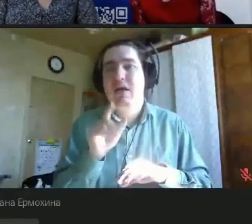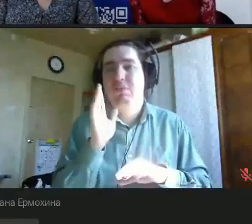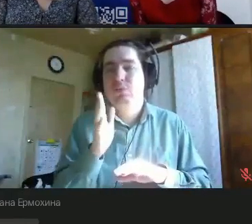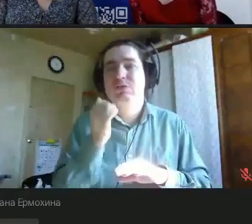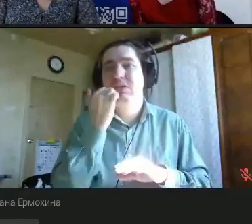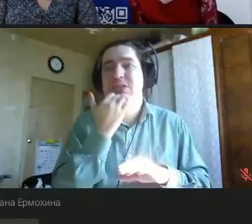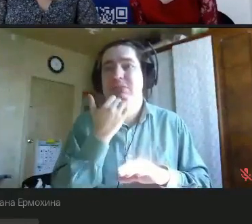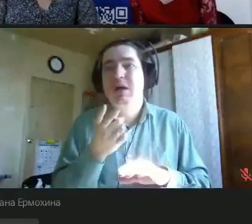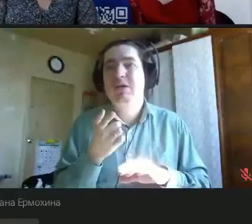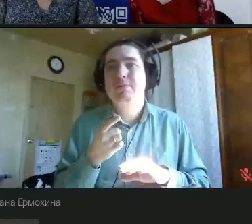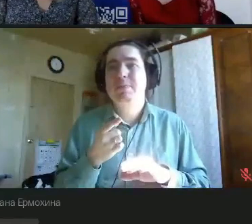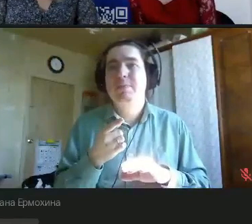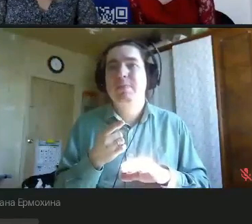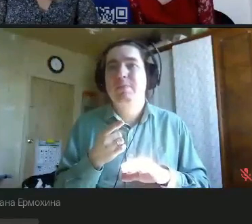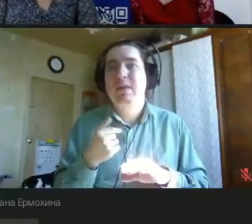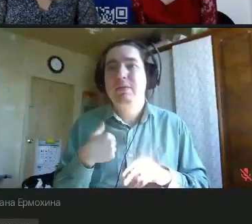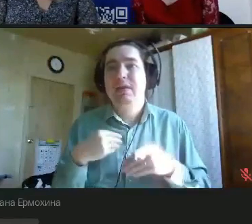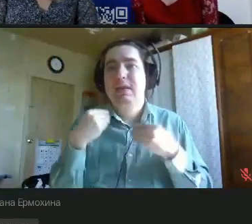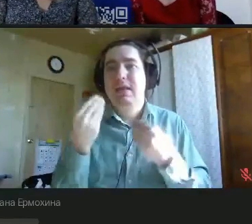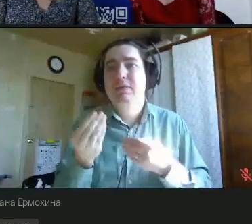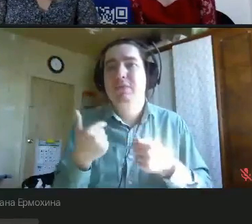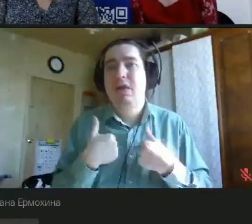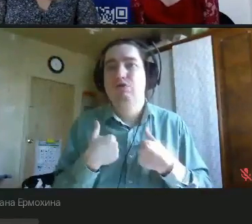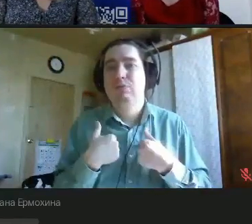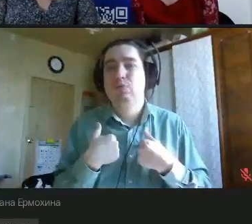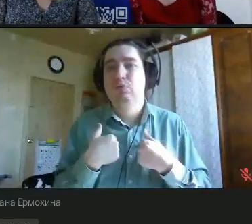Спасибо. Я также благодарю нашего